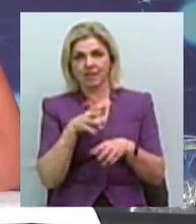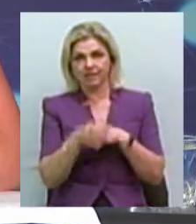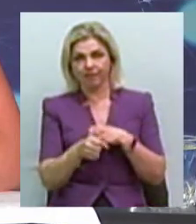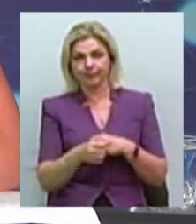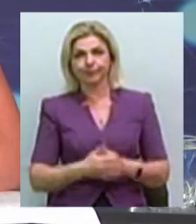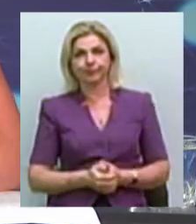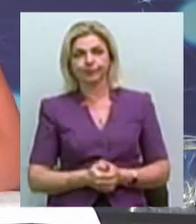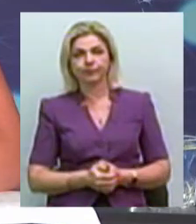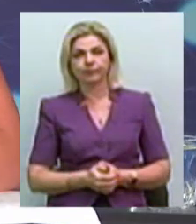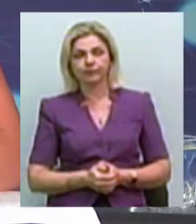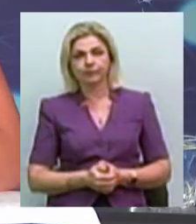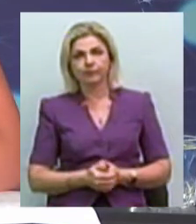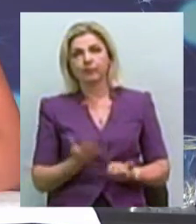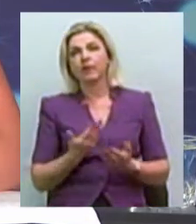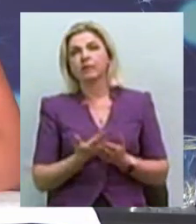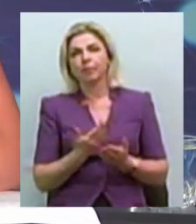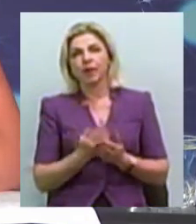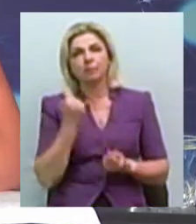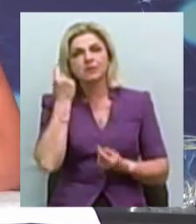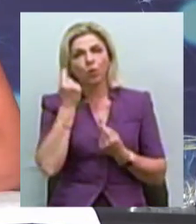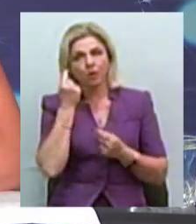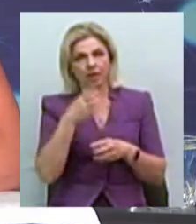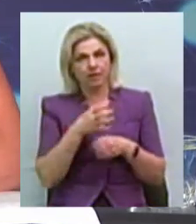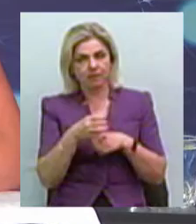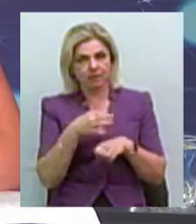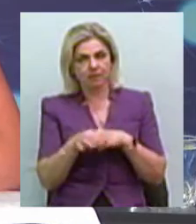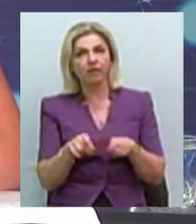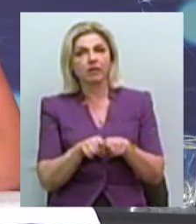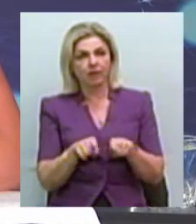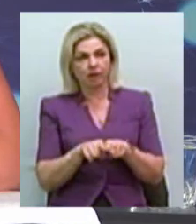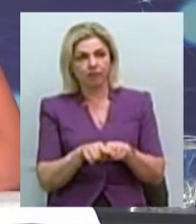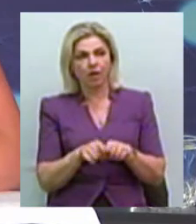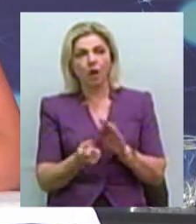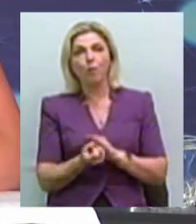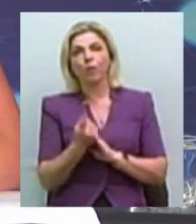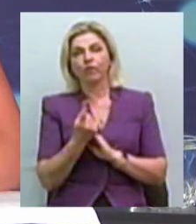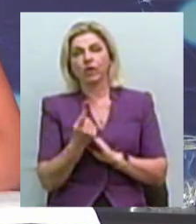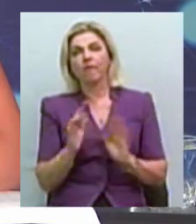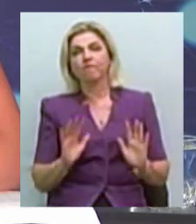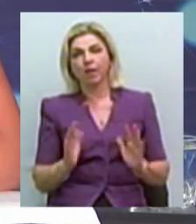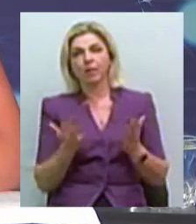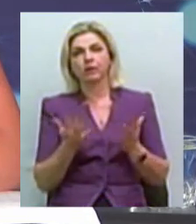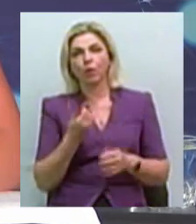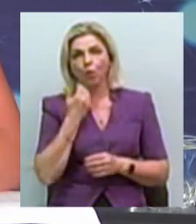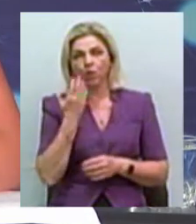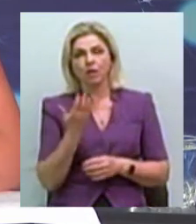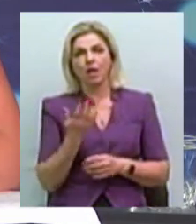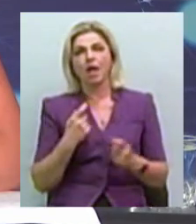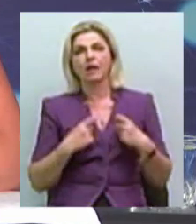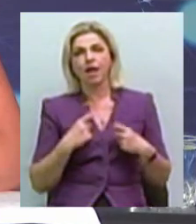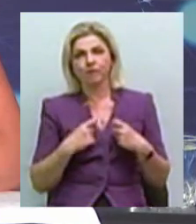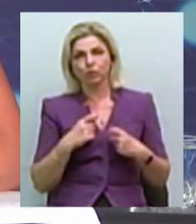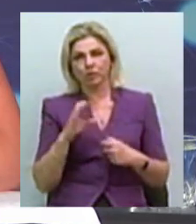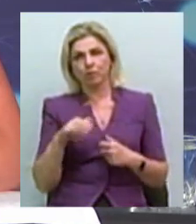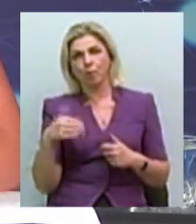Що стосується навіть психологічного насилля, само, виникають інколи випадки, коли є певні ревнощі з боку